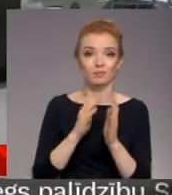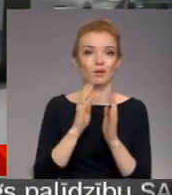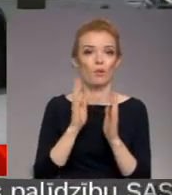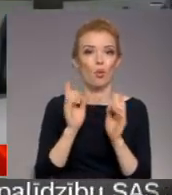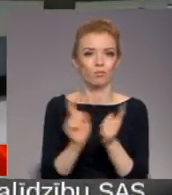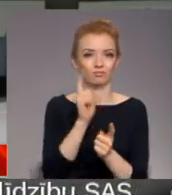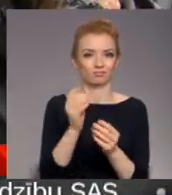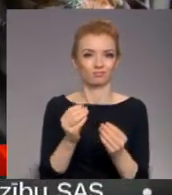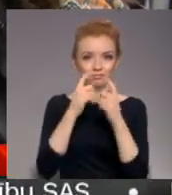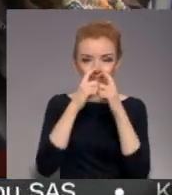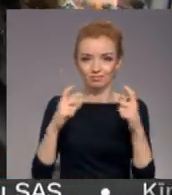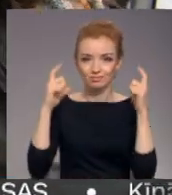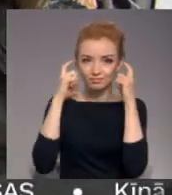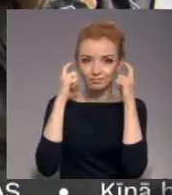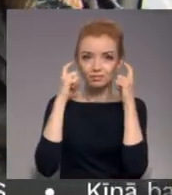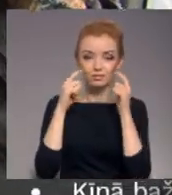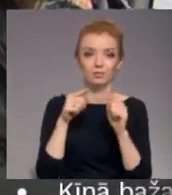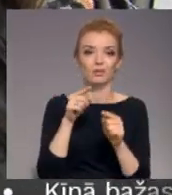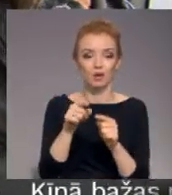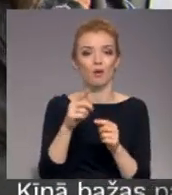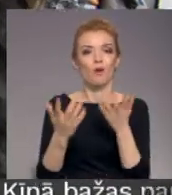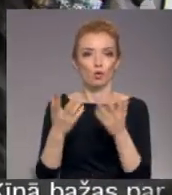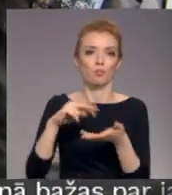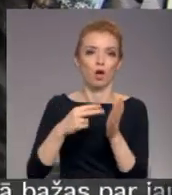deguna aizsagu sabiedriskajā transportā tiks pārskatīta. Nākotnē mainoties